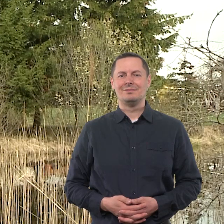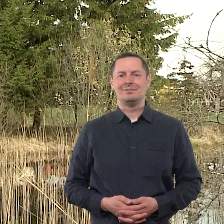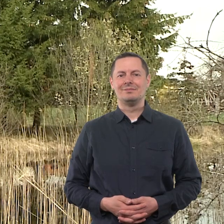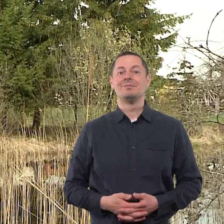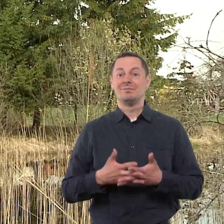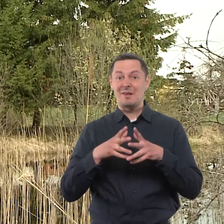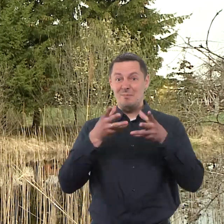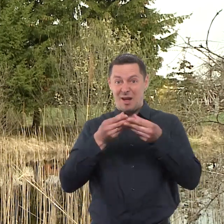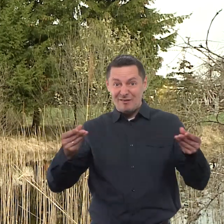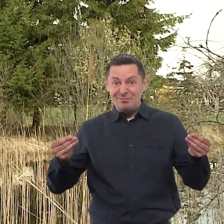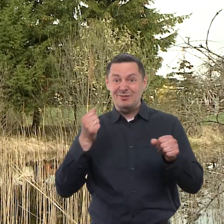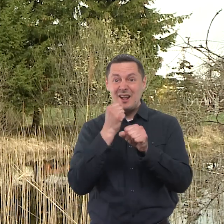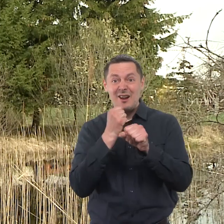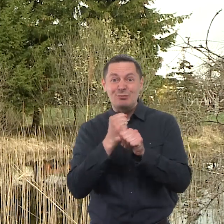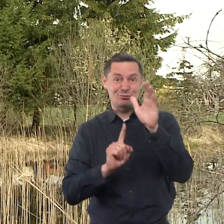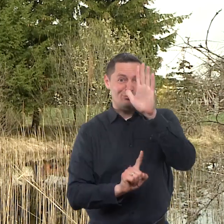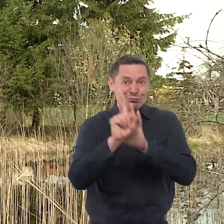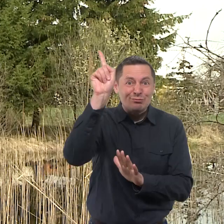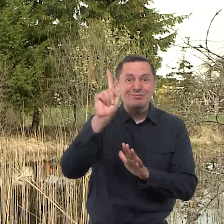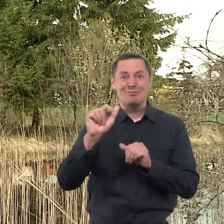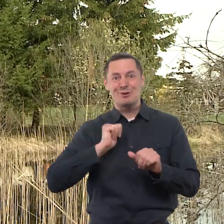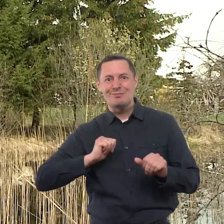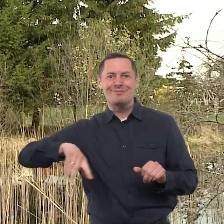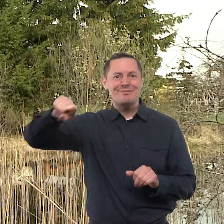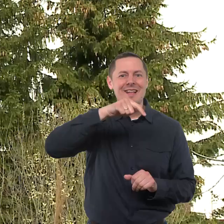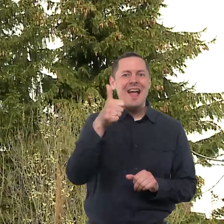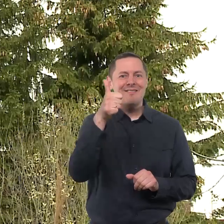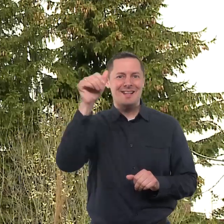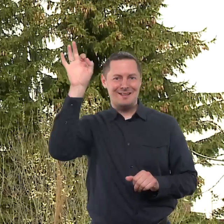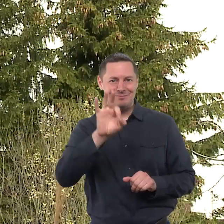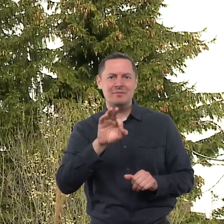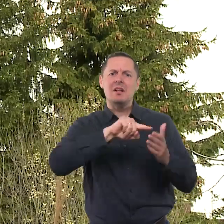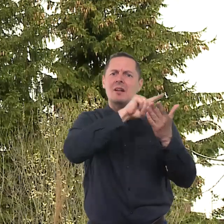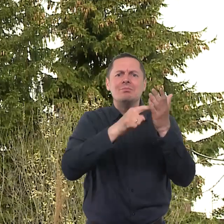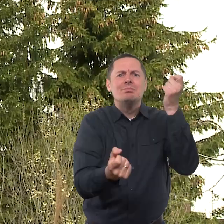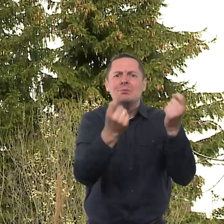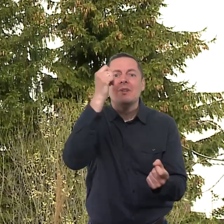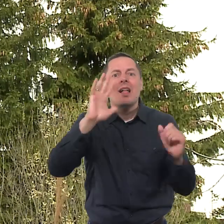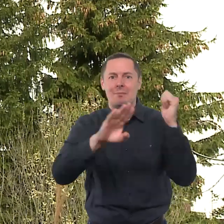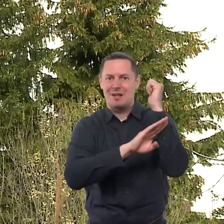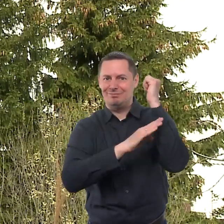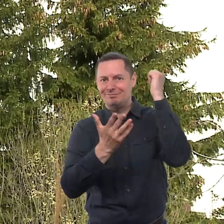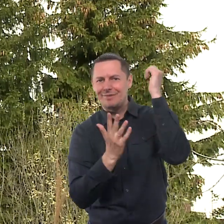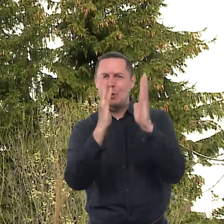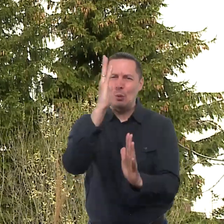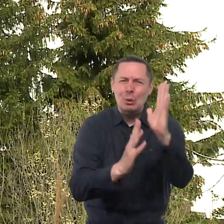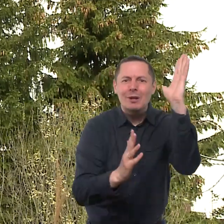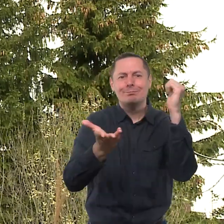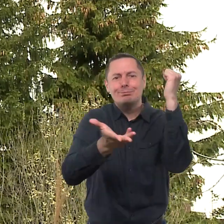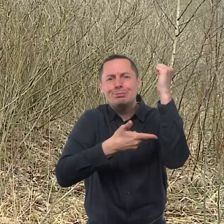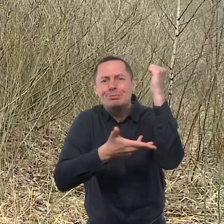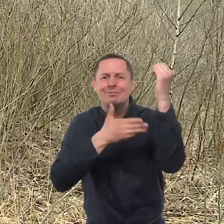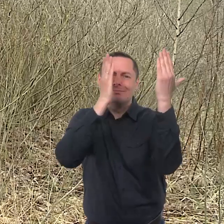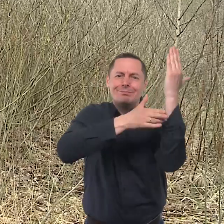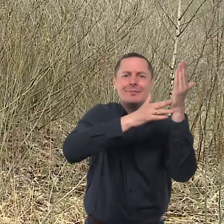Prasidėjus pavasariniam darbimečiui, žmonėms dažnai kyla klausimas, kada ir kokius medžius ar krūmus galima genėti ir